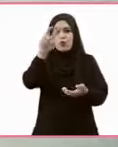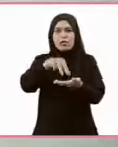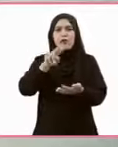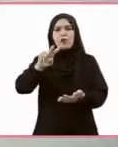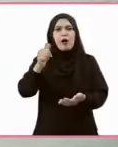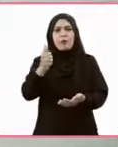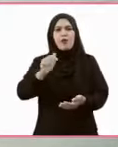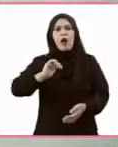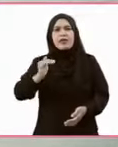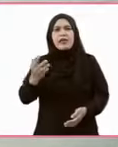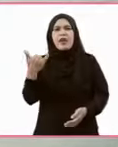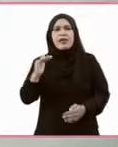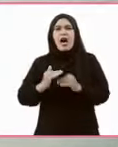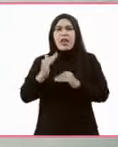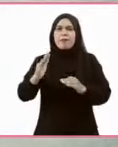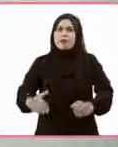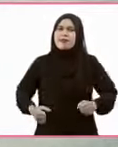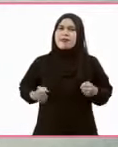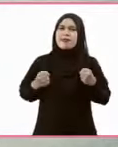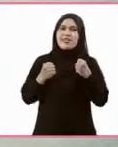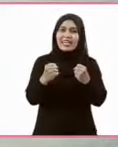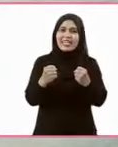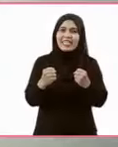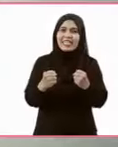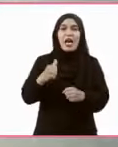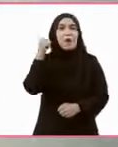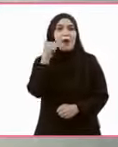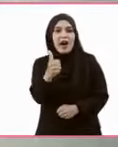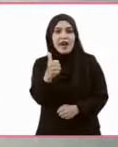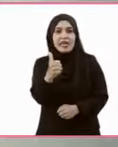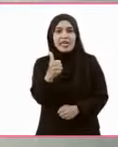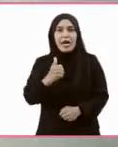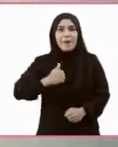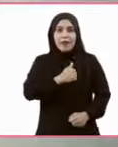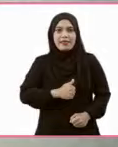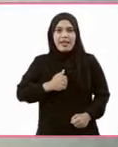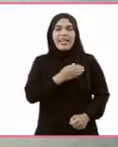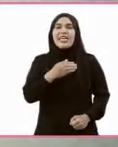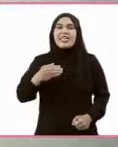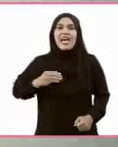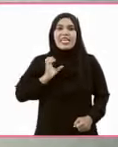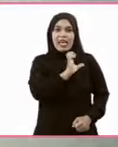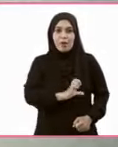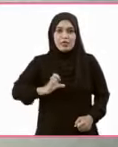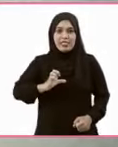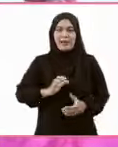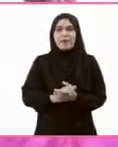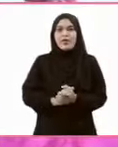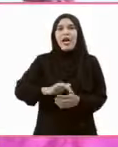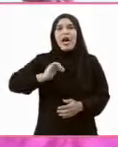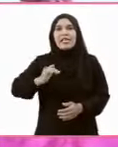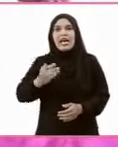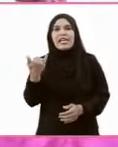2020 ini adalah anak-anak yang lebih tegar Baik secara mental dan emosi